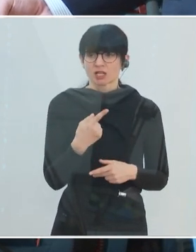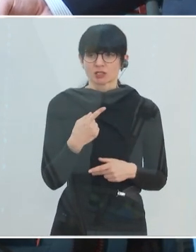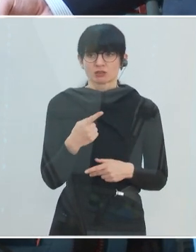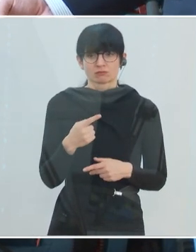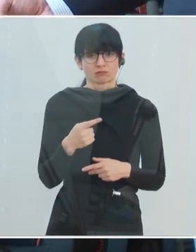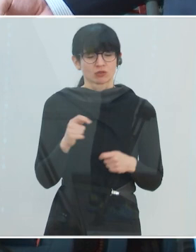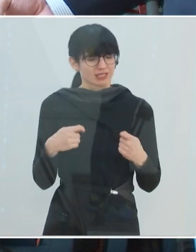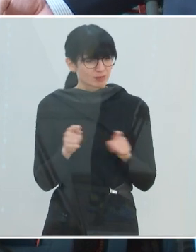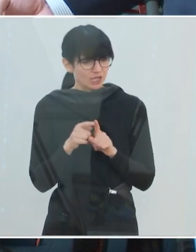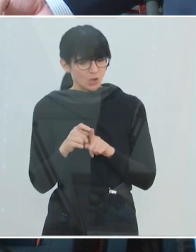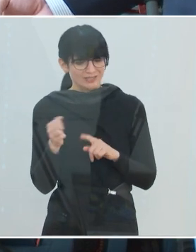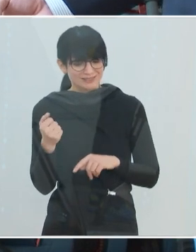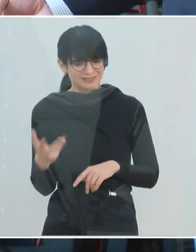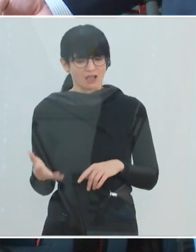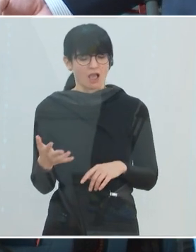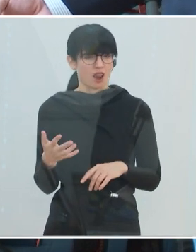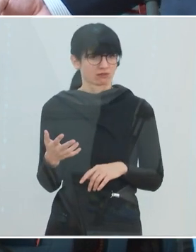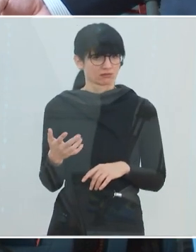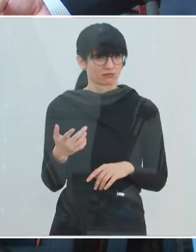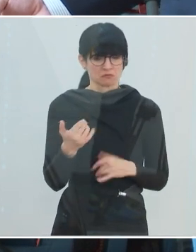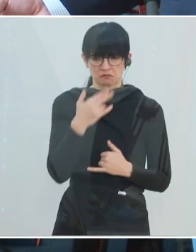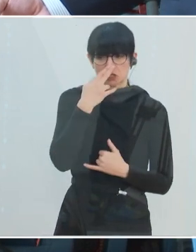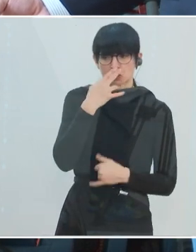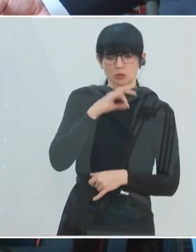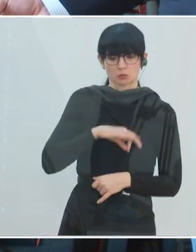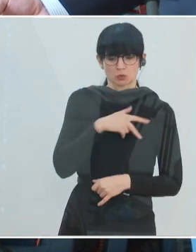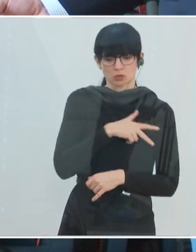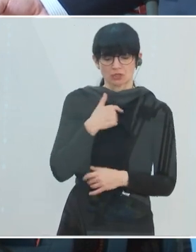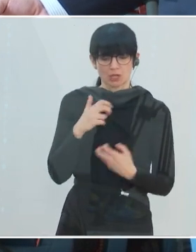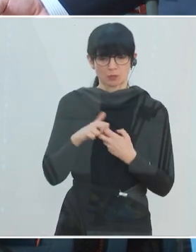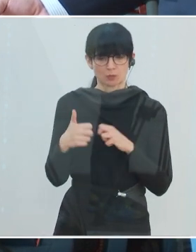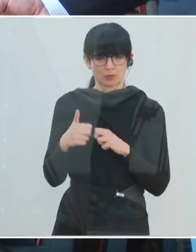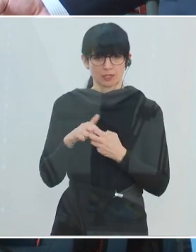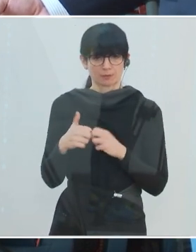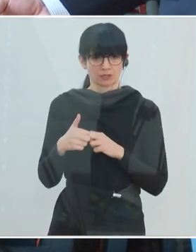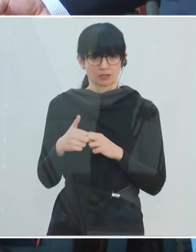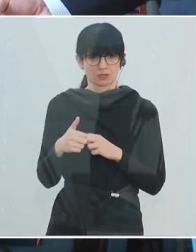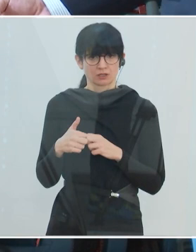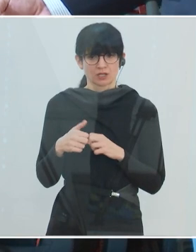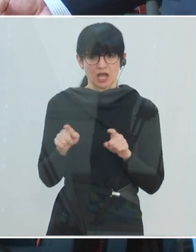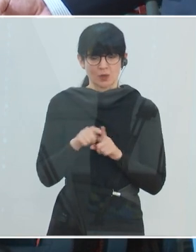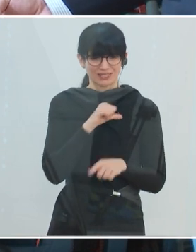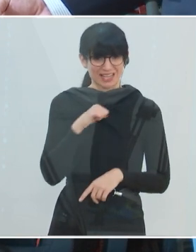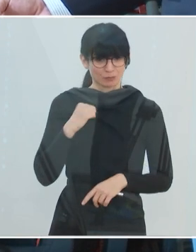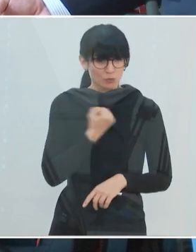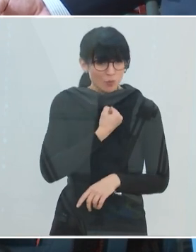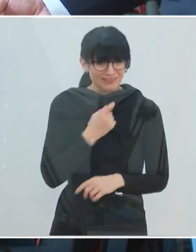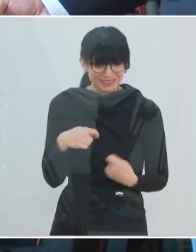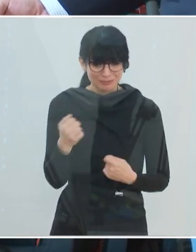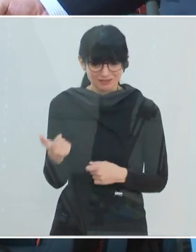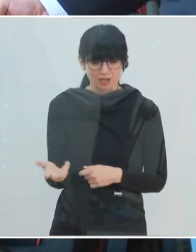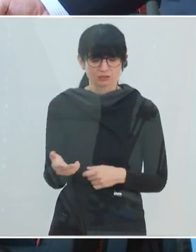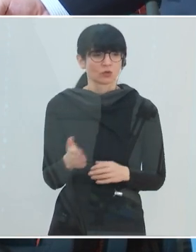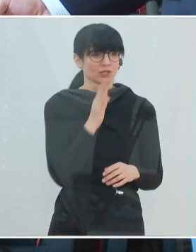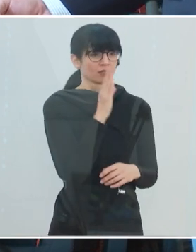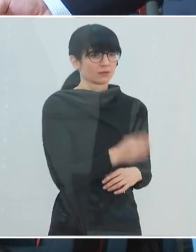Und gibt es Zahlen zu den gestiegenen psychosozialen Problemen in der Pandemie? Eventuell auch zum Thema Suizide? Und an den